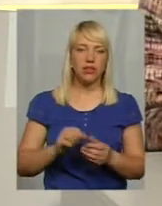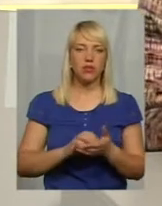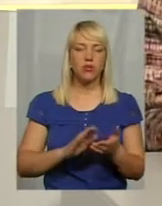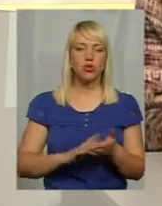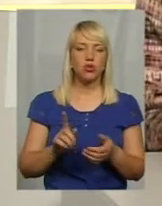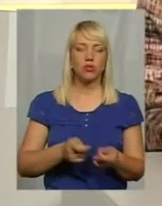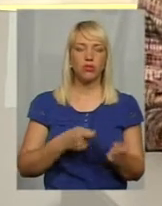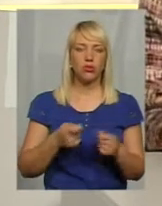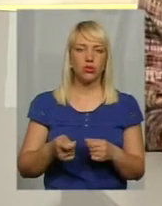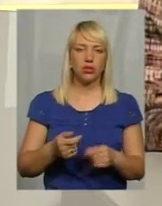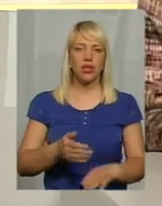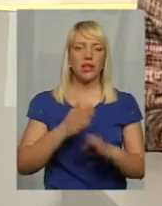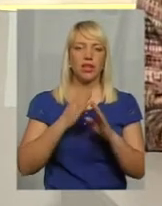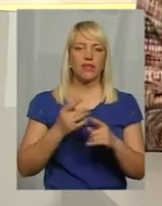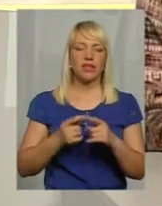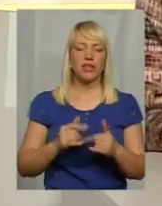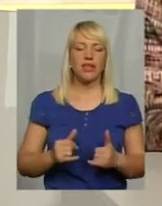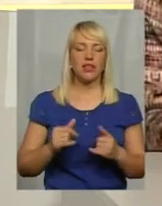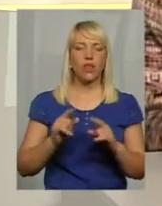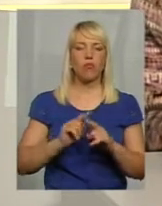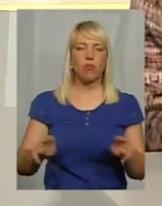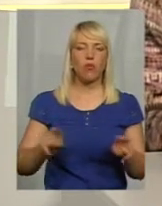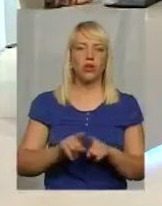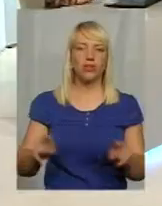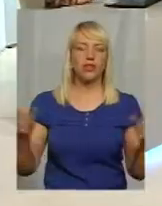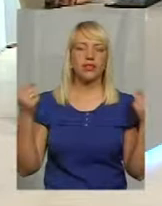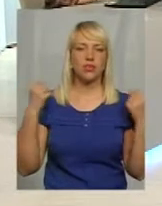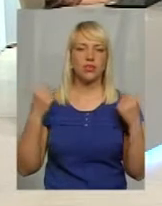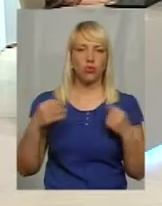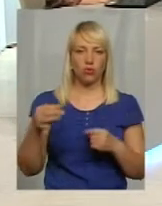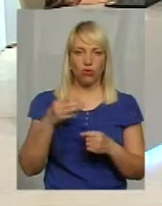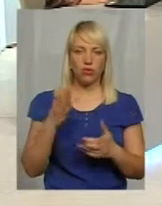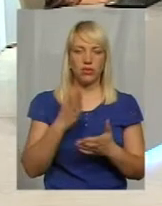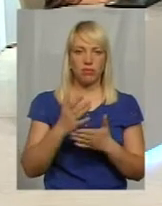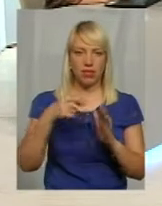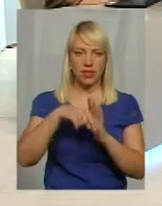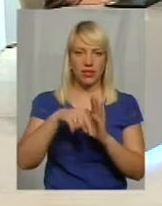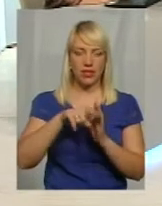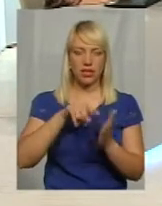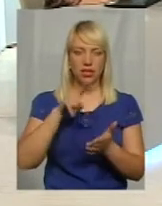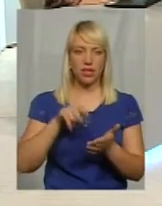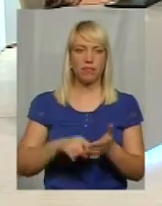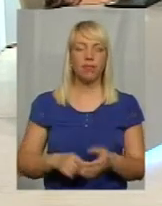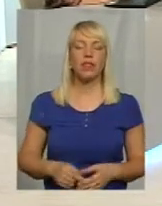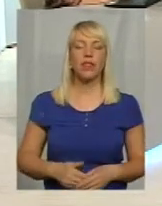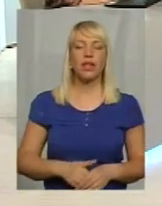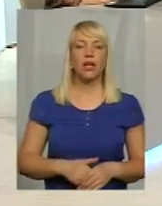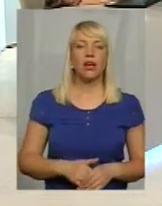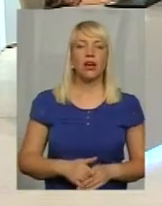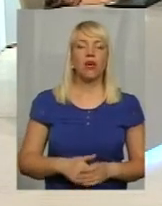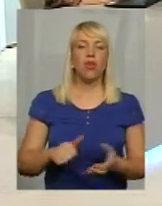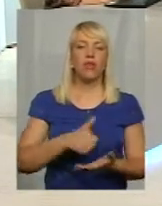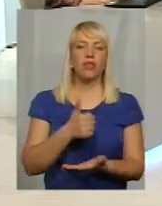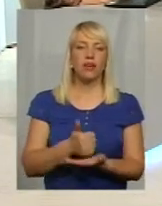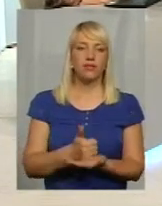тихекундисти. Це для популяризації спорту в області має значення? Звичайно. Головна